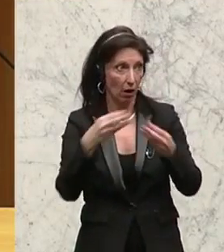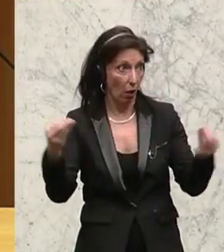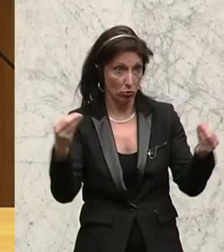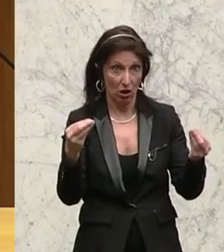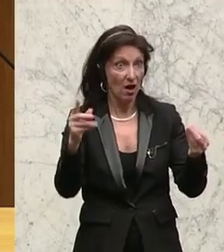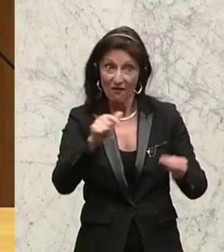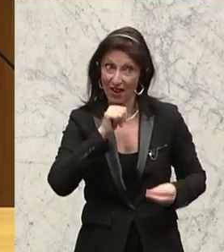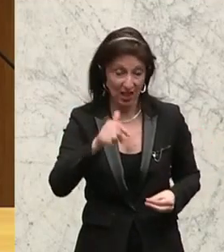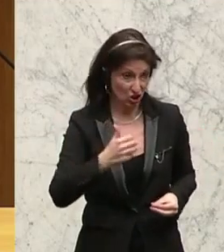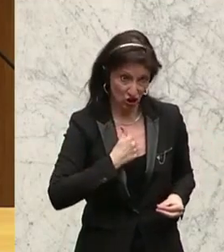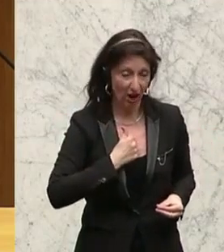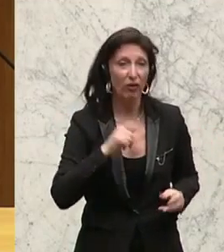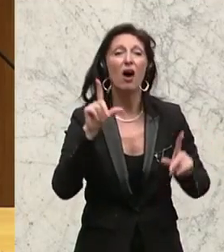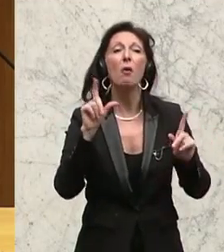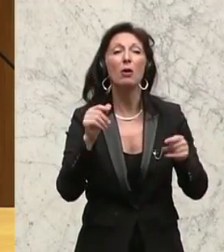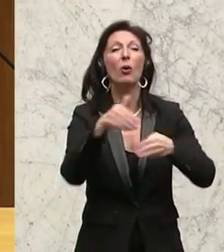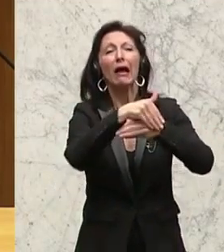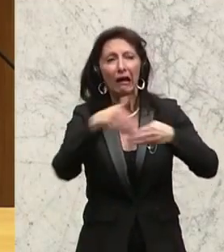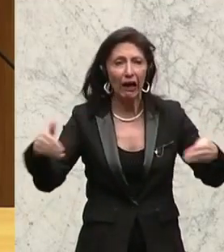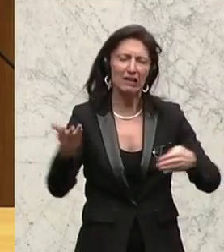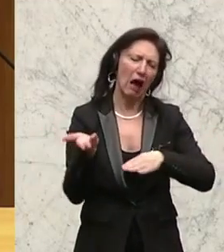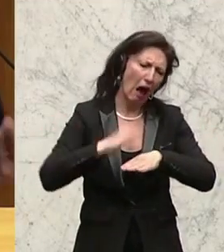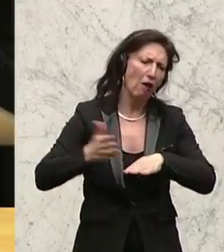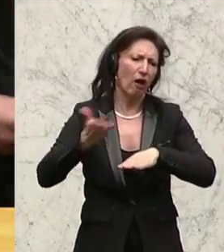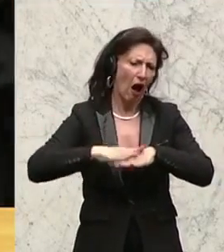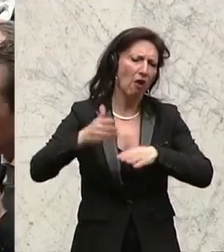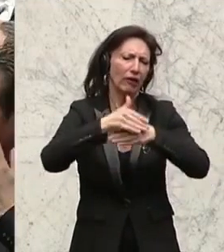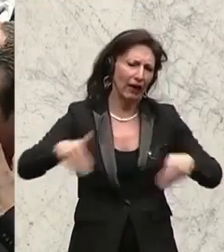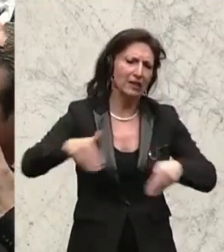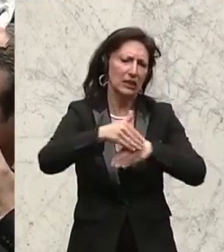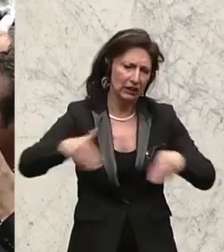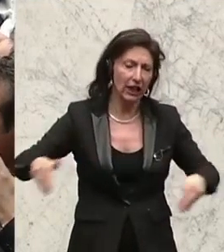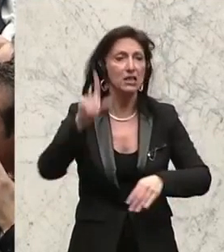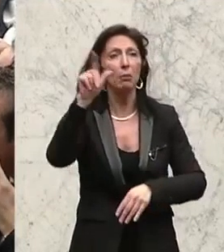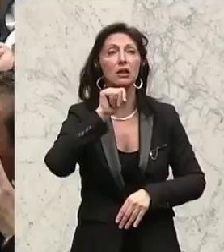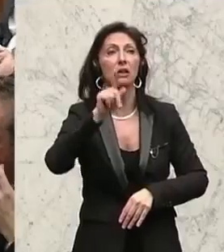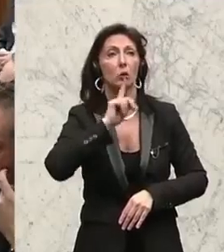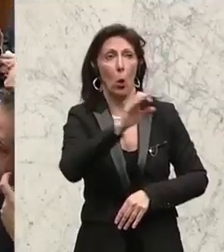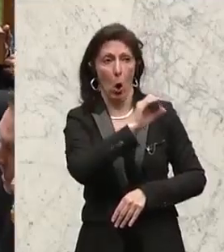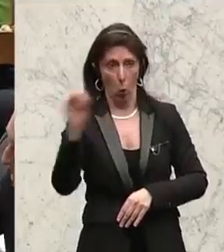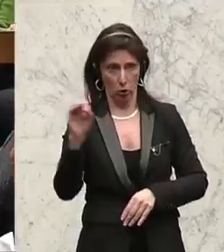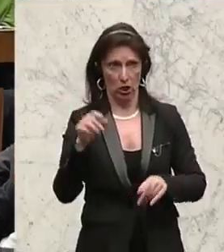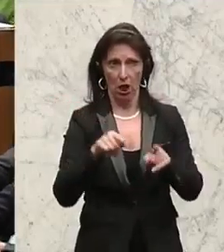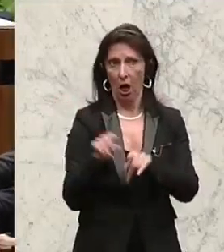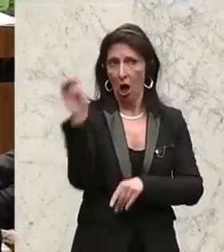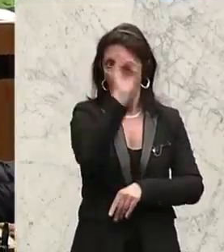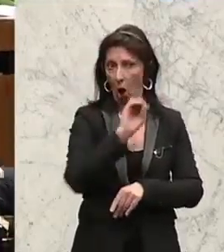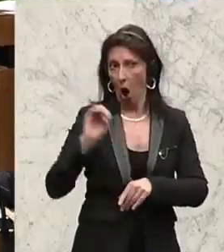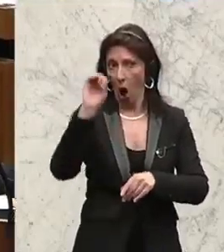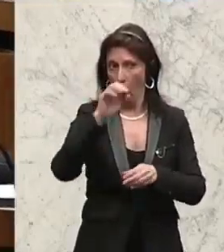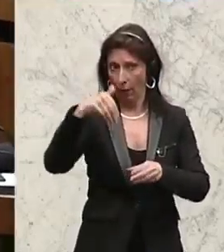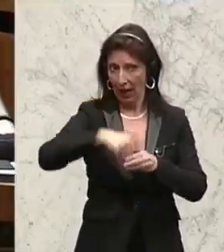keine mehr hatten. Und nicht nur an der Grenze zum Osten, sondern innerhalb Europas. Die Flüchtlinge lösen keine Welle der